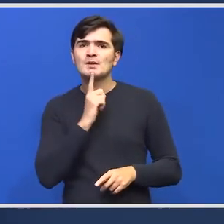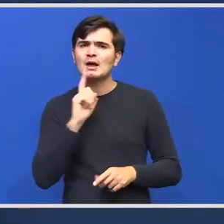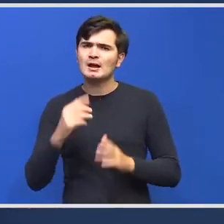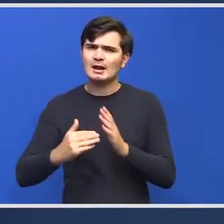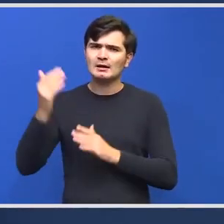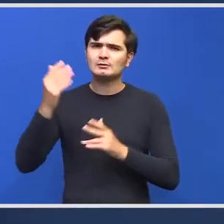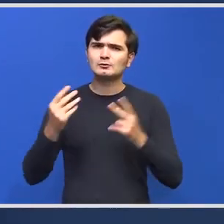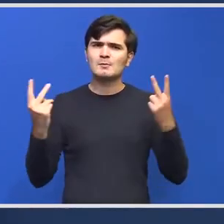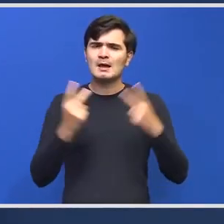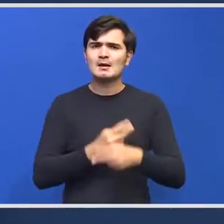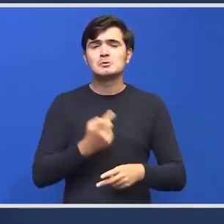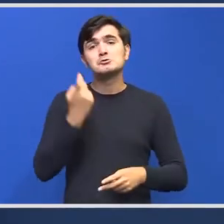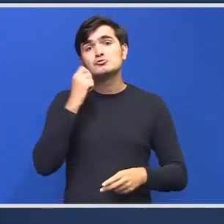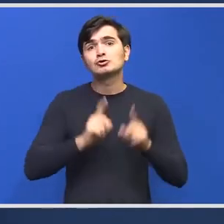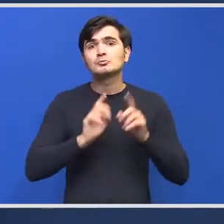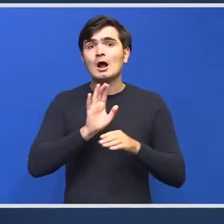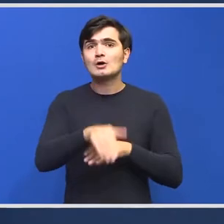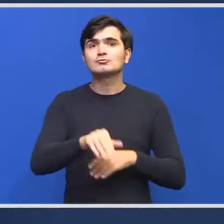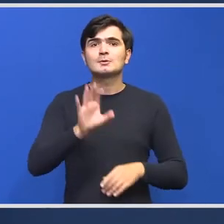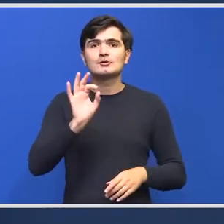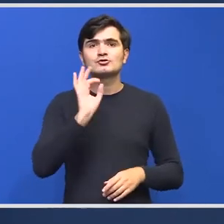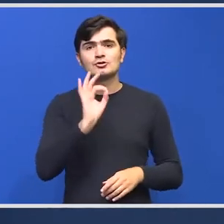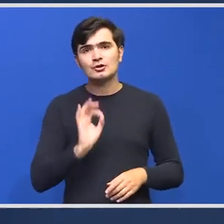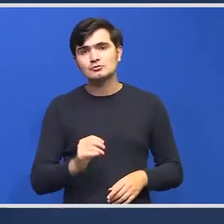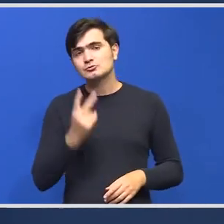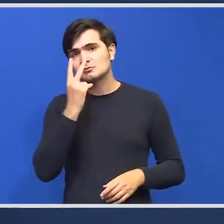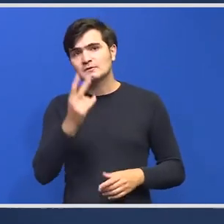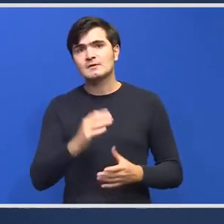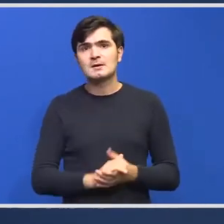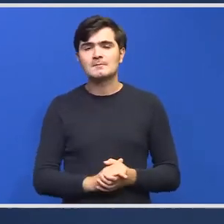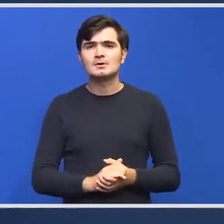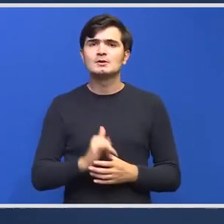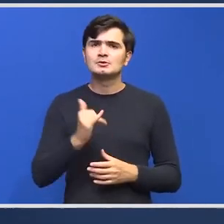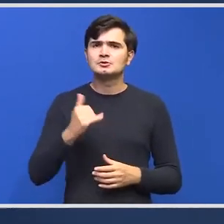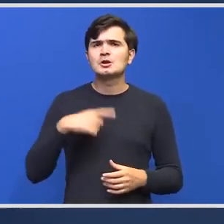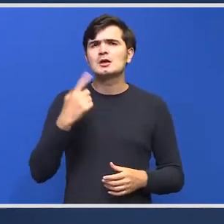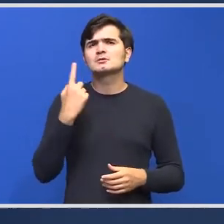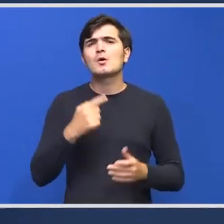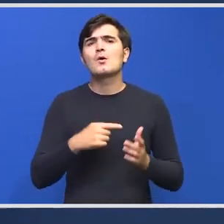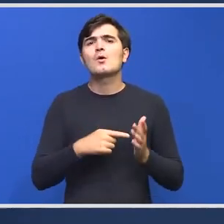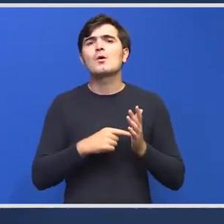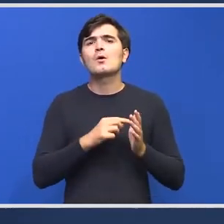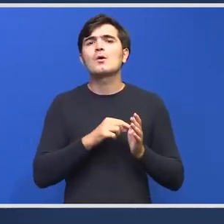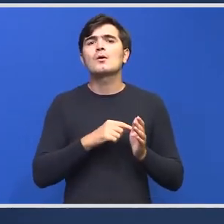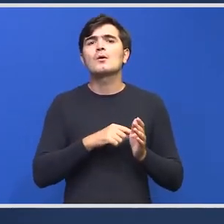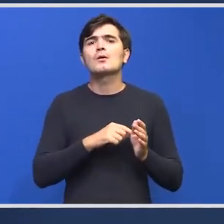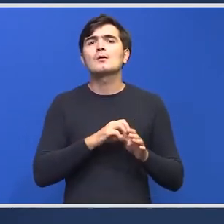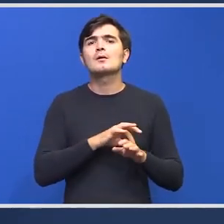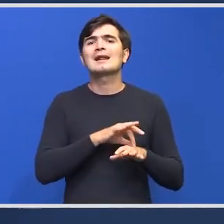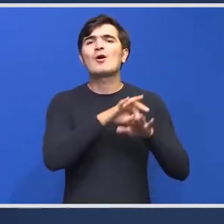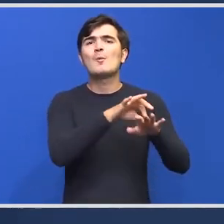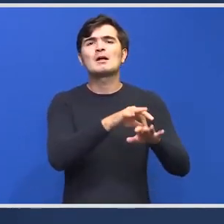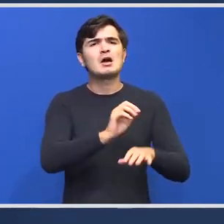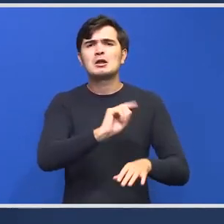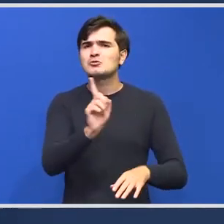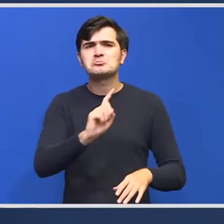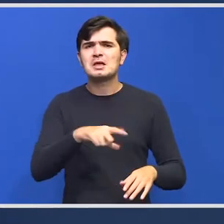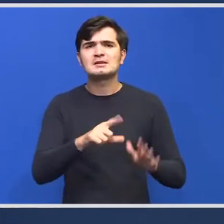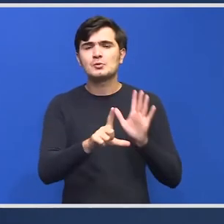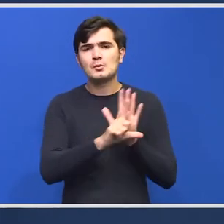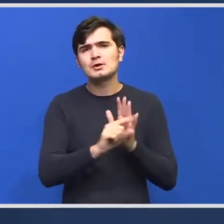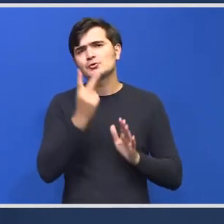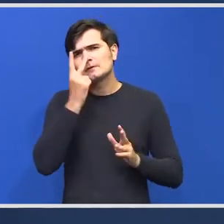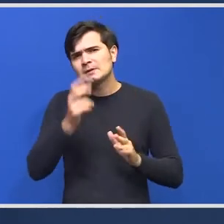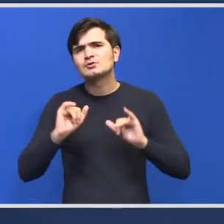dacă vom ajunge la 50%, vom vedea când ajungem la 50%. În același timp este o recomandare, nu este o lege. Vom vedea ce se va